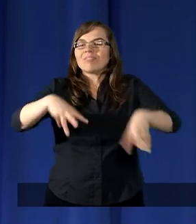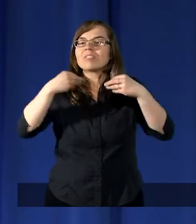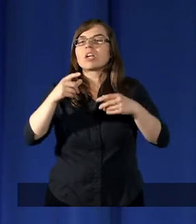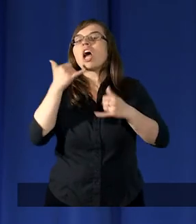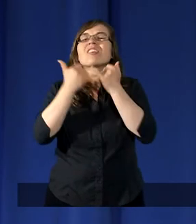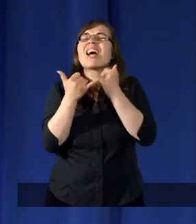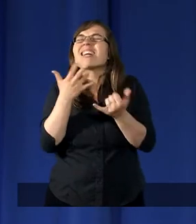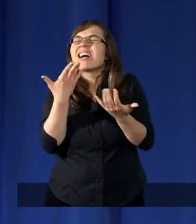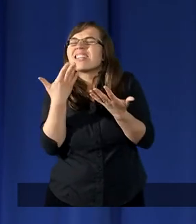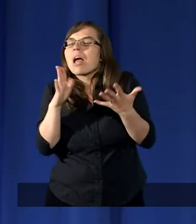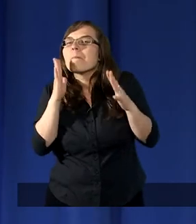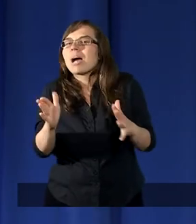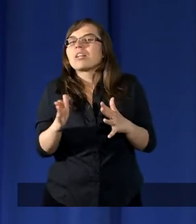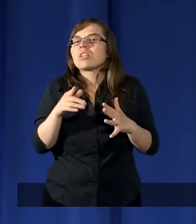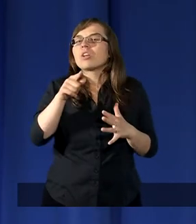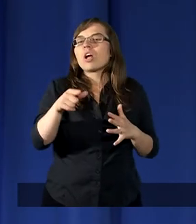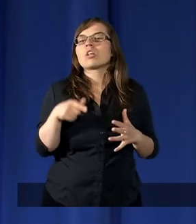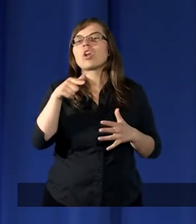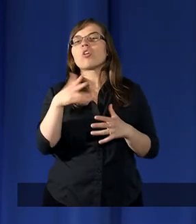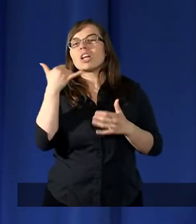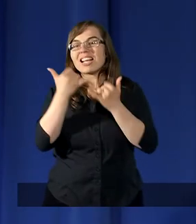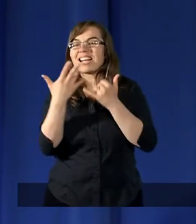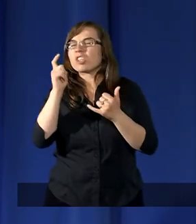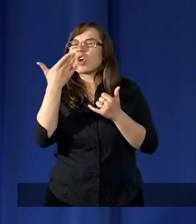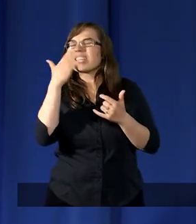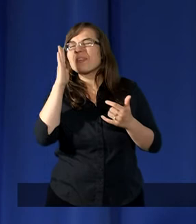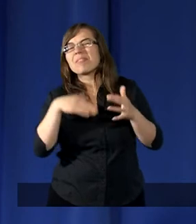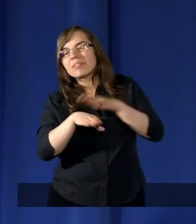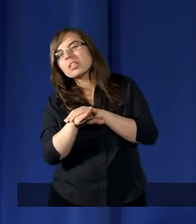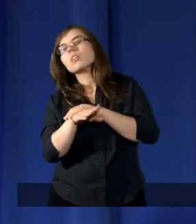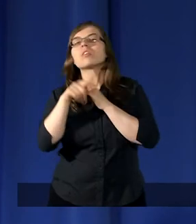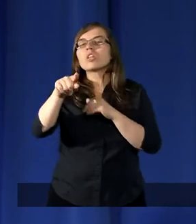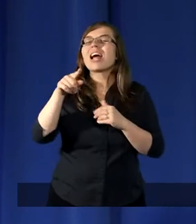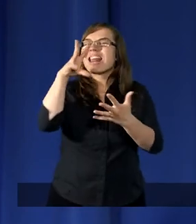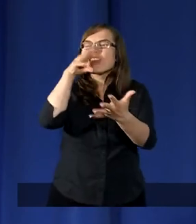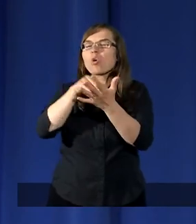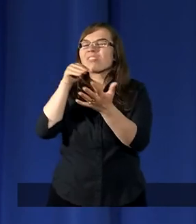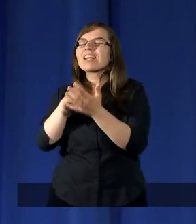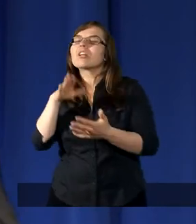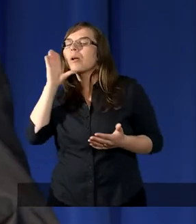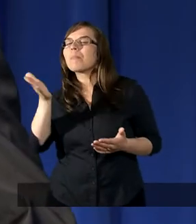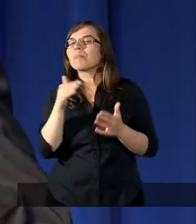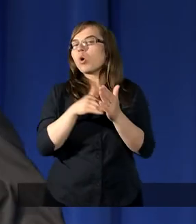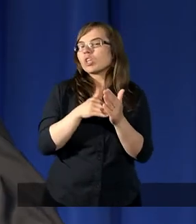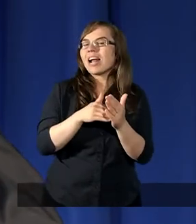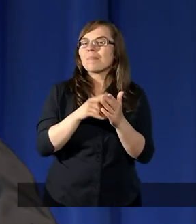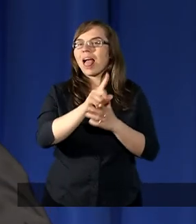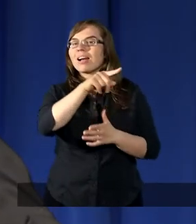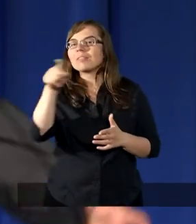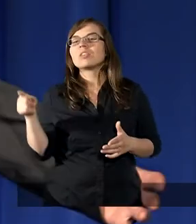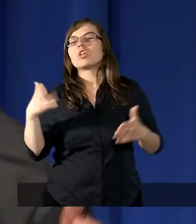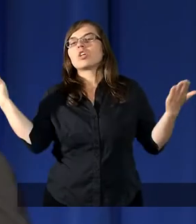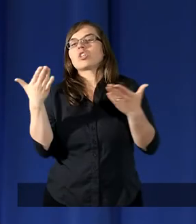jeżeli nie będą, jeżeli nie były, to będą takie doświadczenia, gdzie, gdzie,